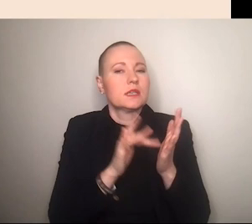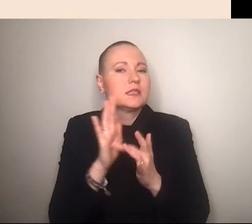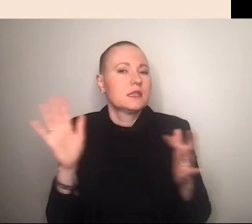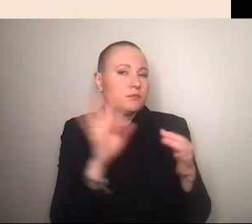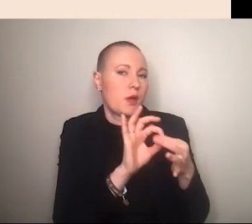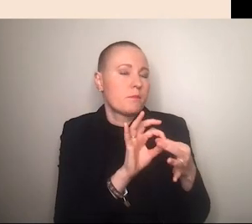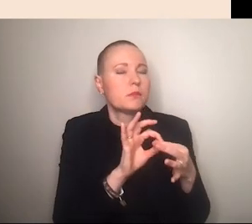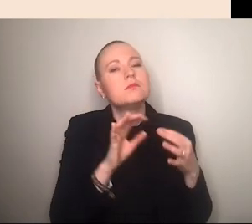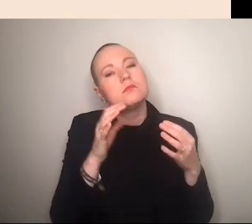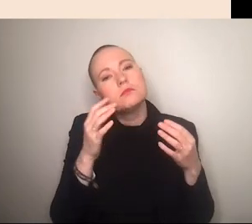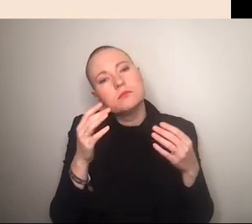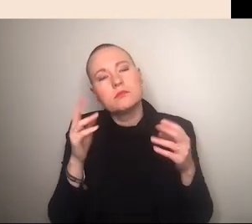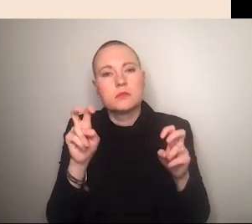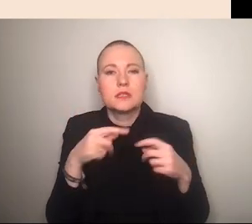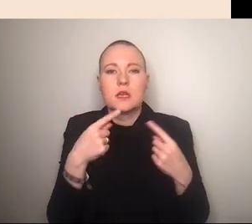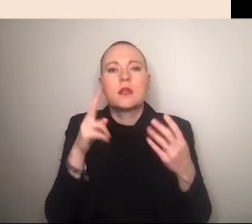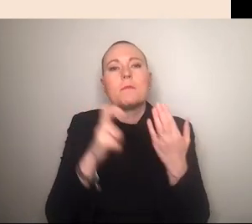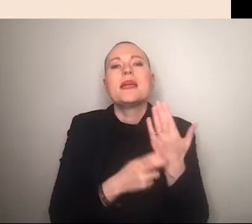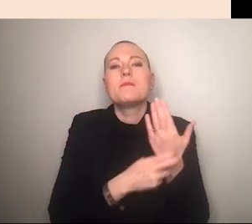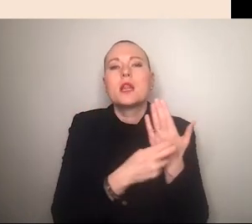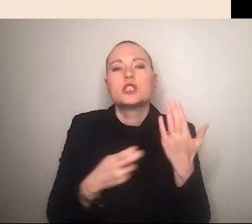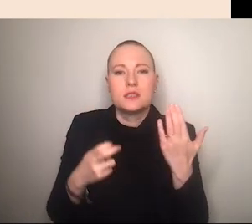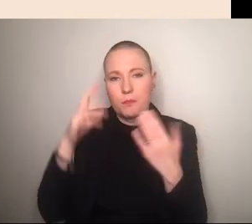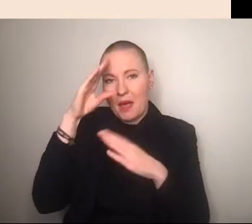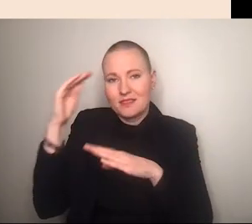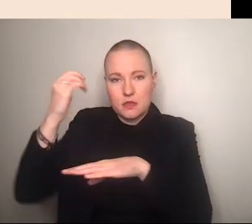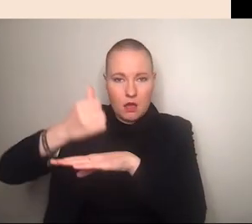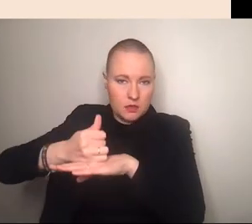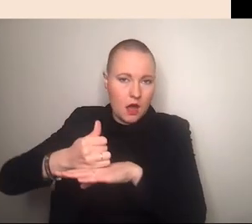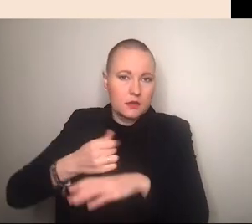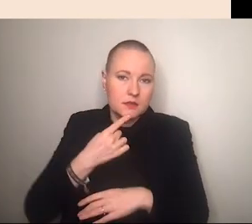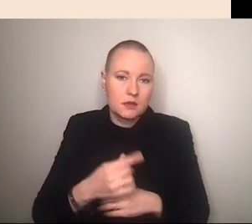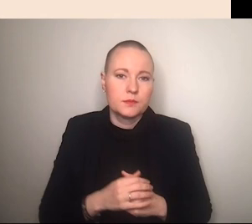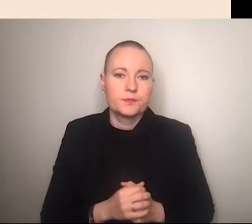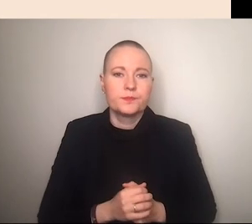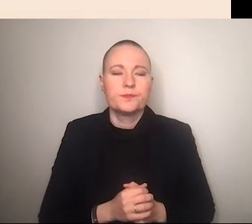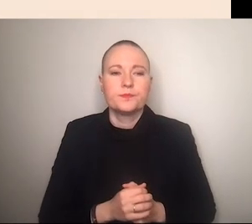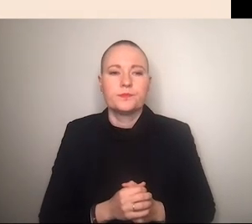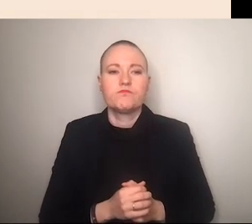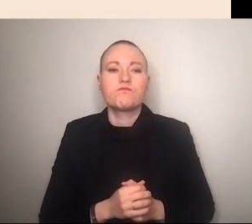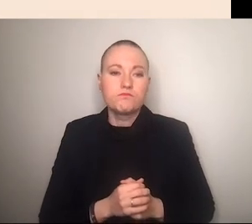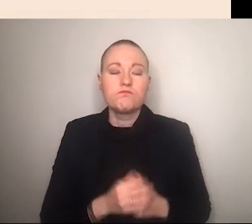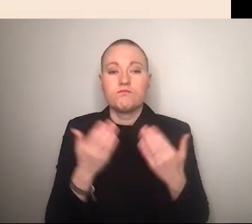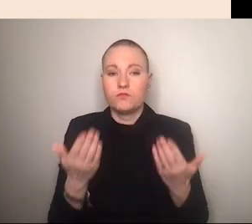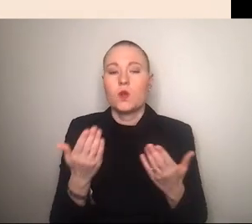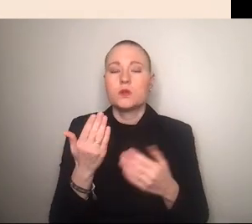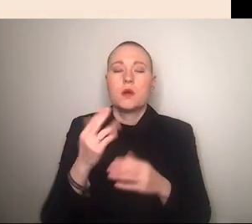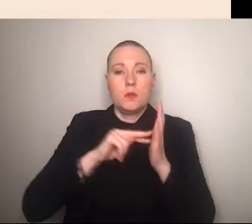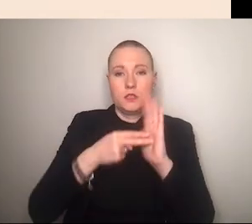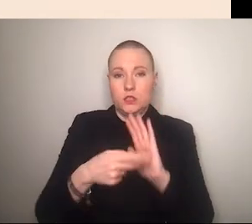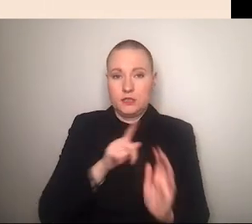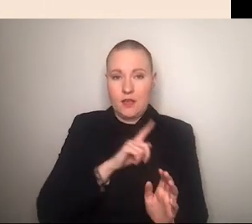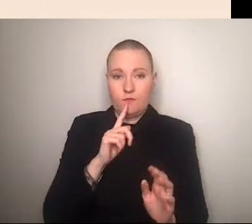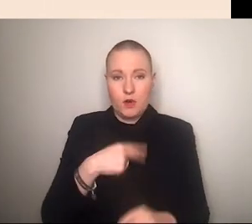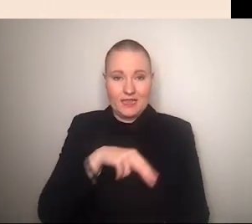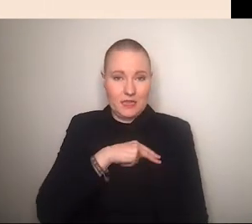ist dabei die rede von einem biblischen patriarchat genau und wie dieses politiker self branding also diese